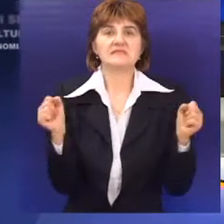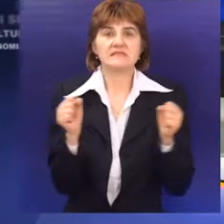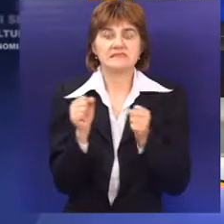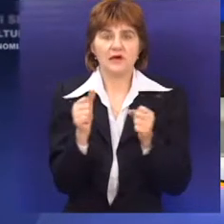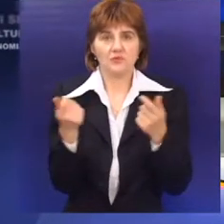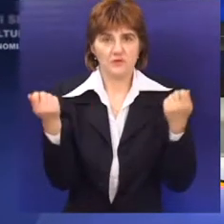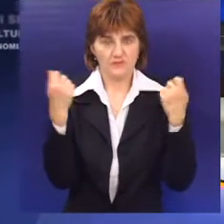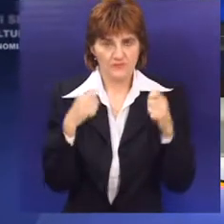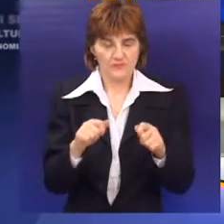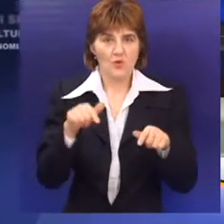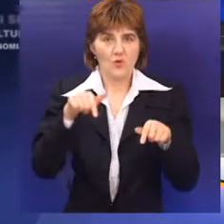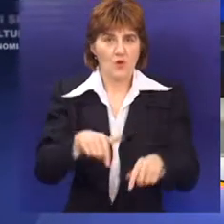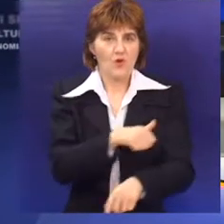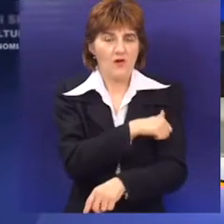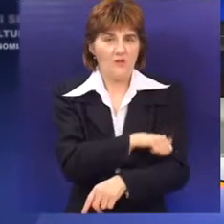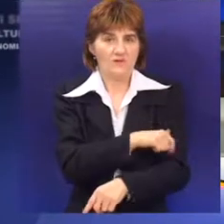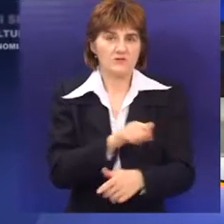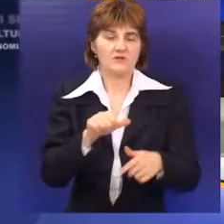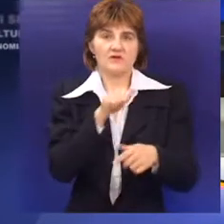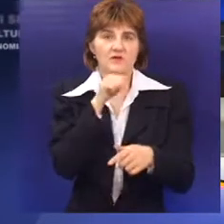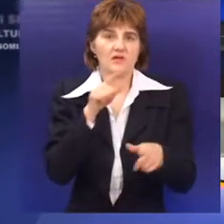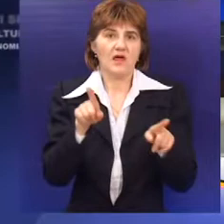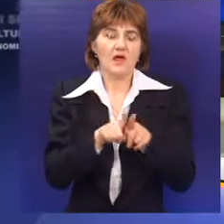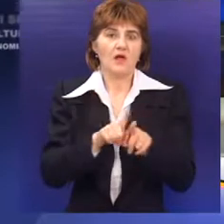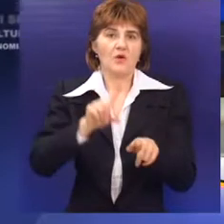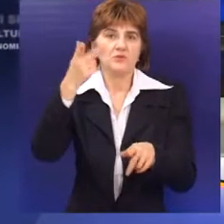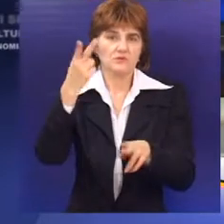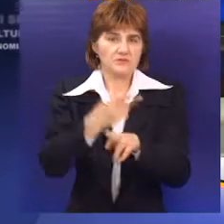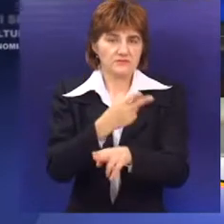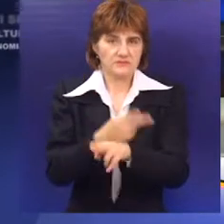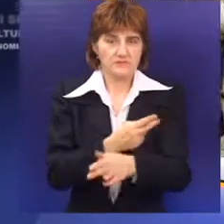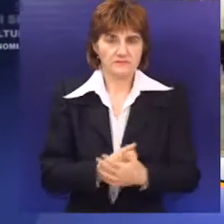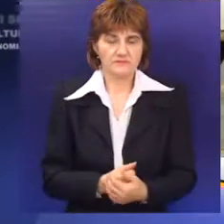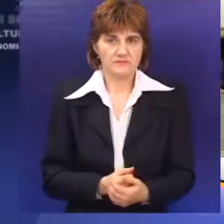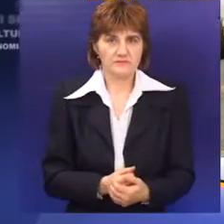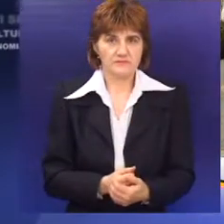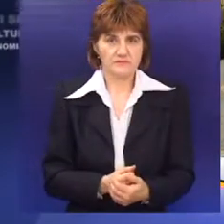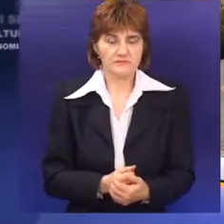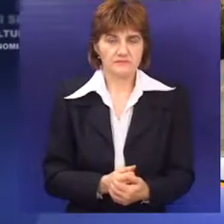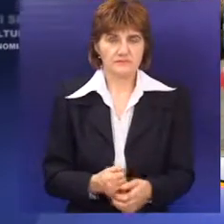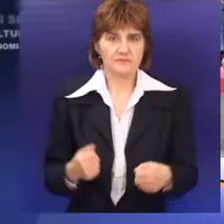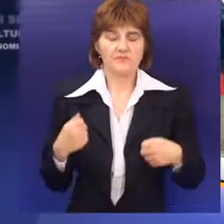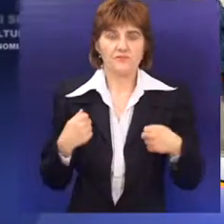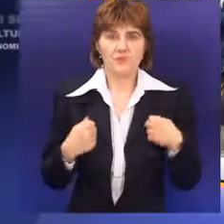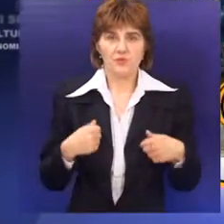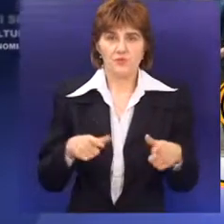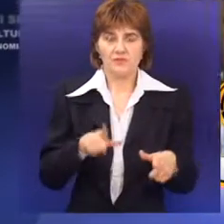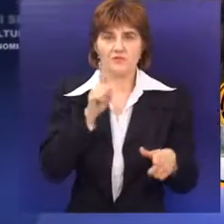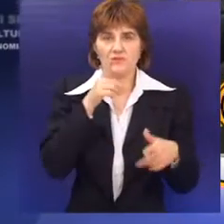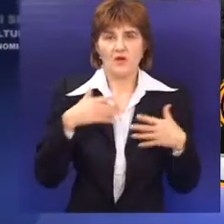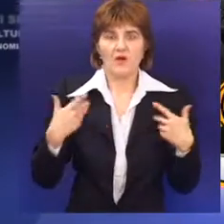januara. Novogodišnji vašar ove godine izgleda kao vašari u evropskim gradovima. Subutičani su